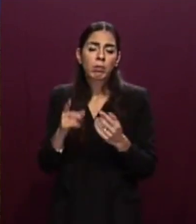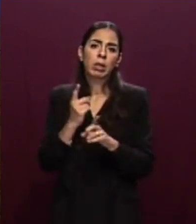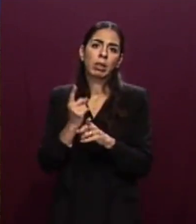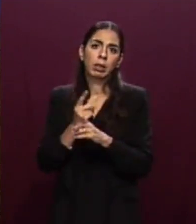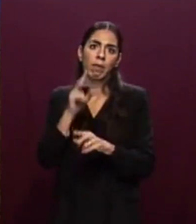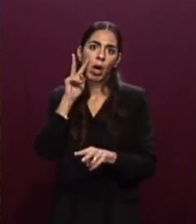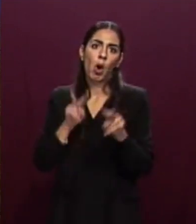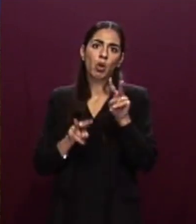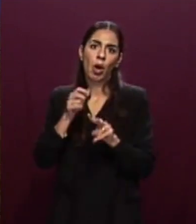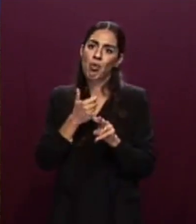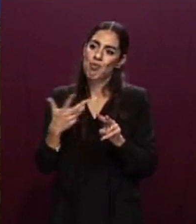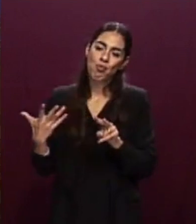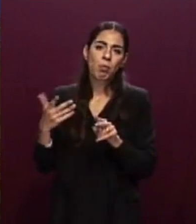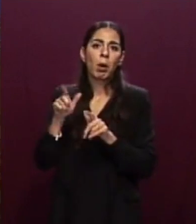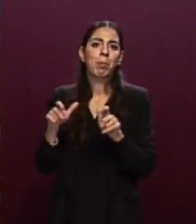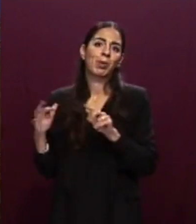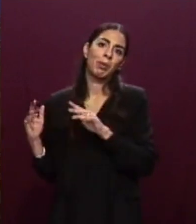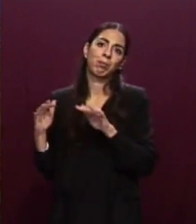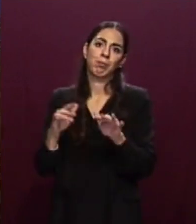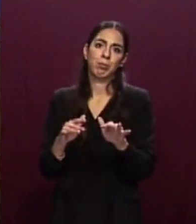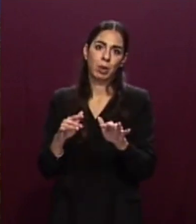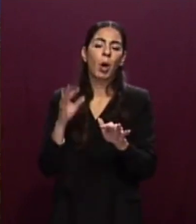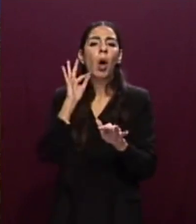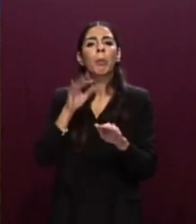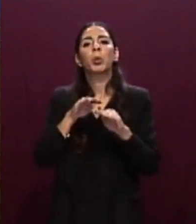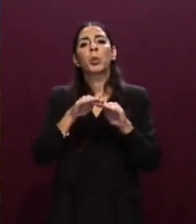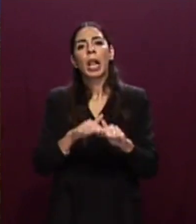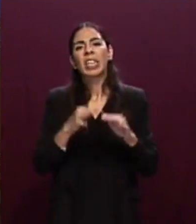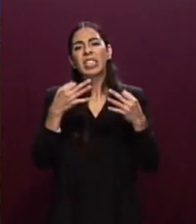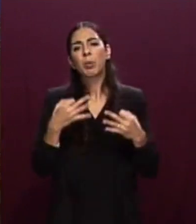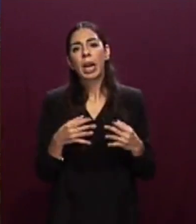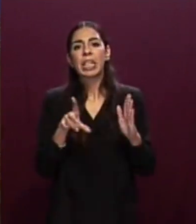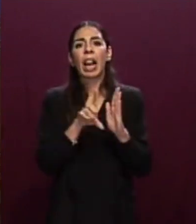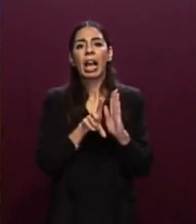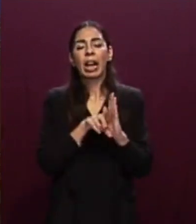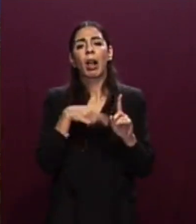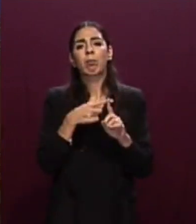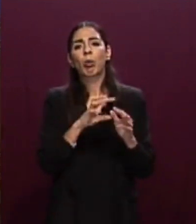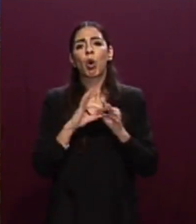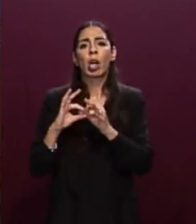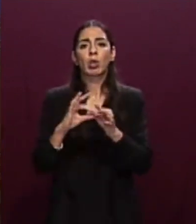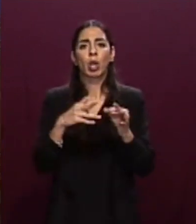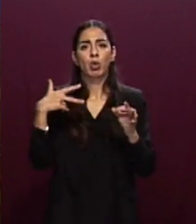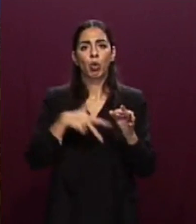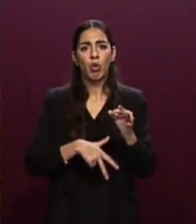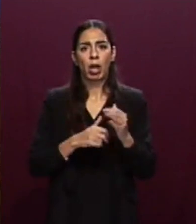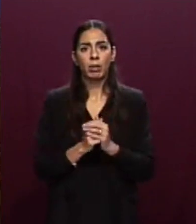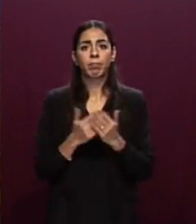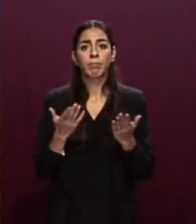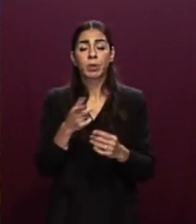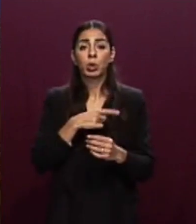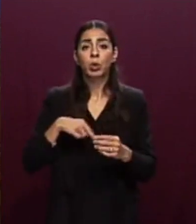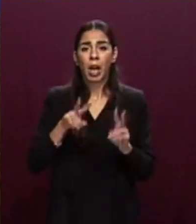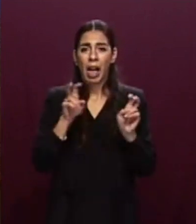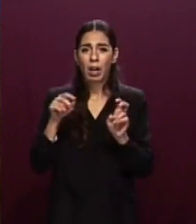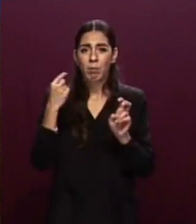coniugare sicurezza, legalità e coesione sociale. In sostanza, dunque, il nostro approccio a questi temi fondamentali per la convivenza